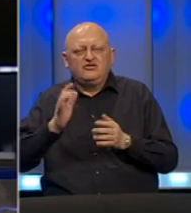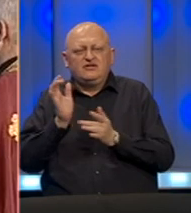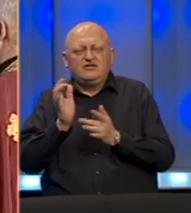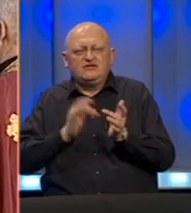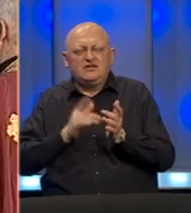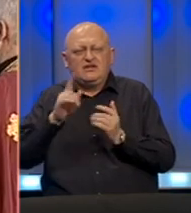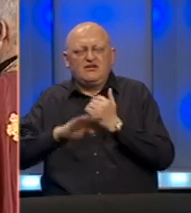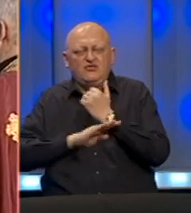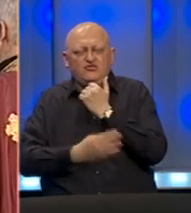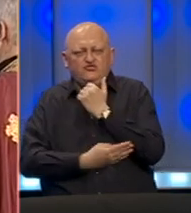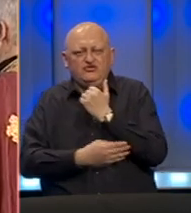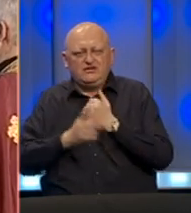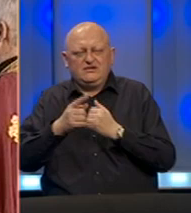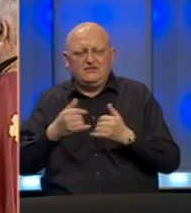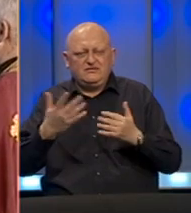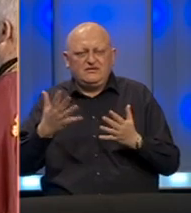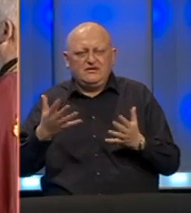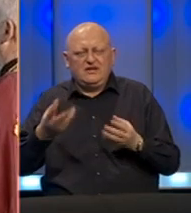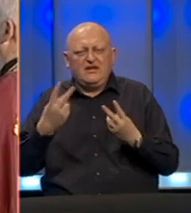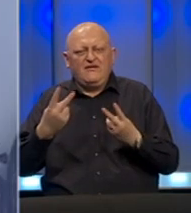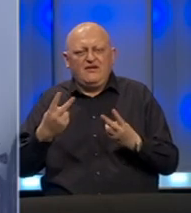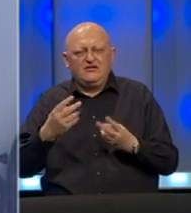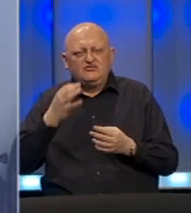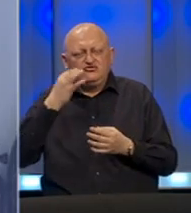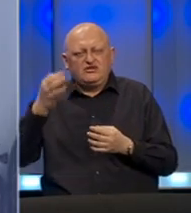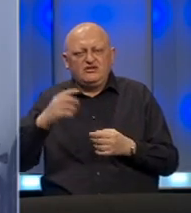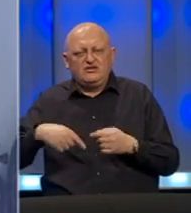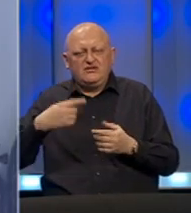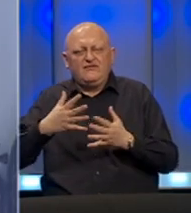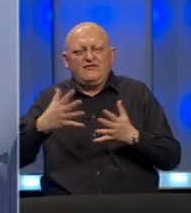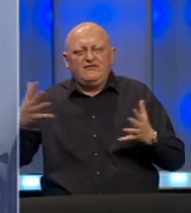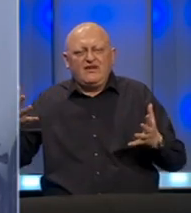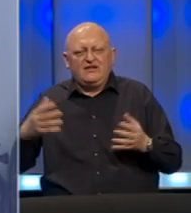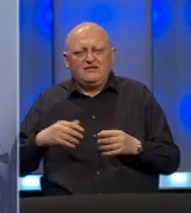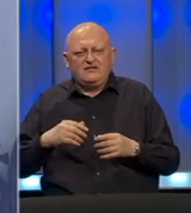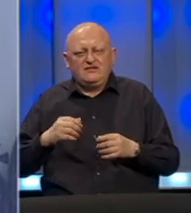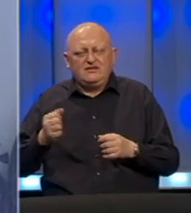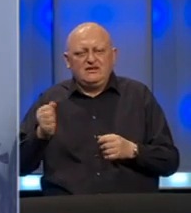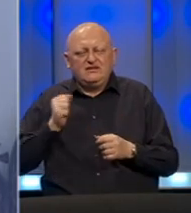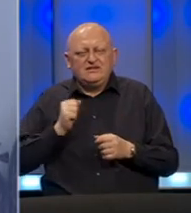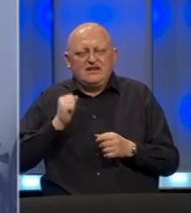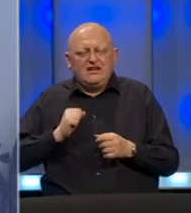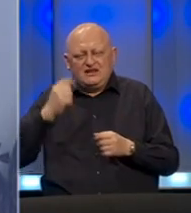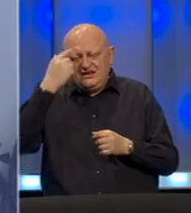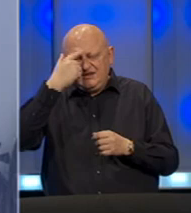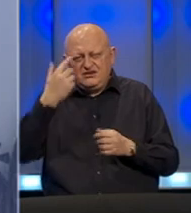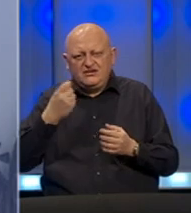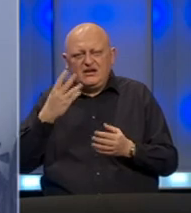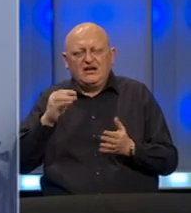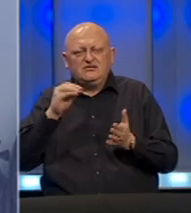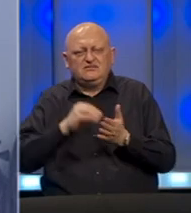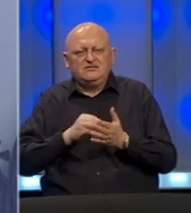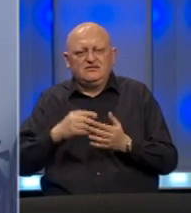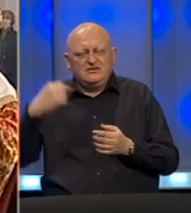njegovih učenika. Ovo je jedan od najznačajnijih dana u toku velike ili stradalne nedjelje kada je ustanovljena